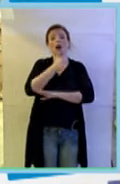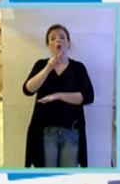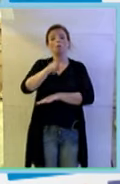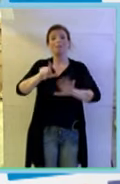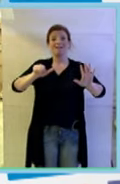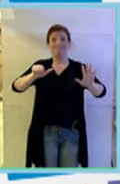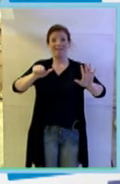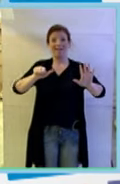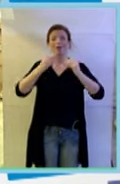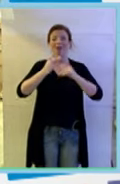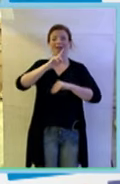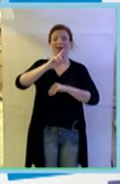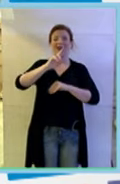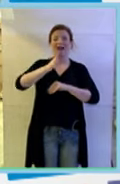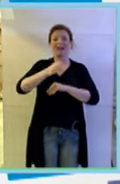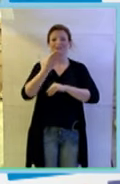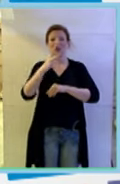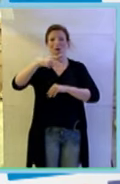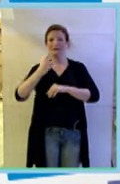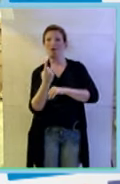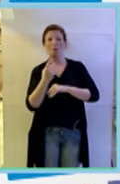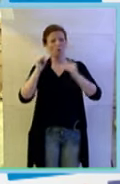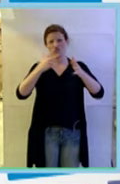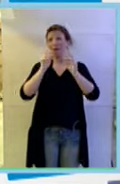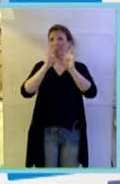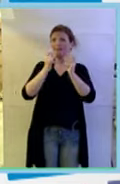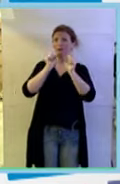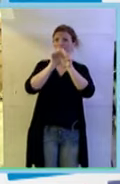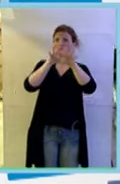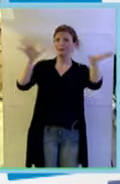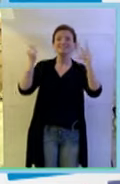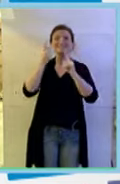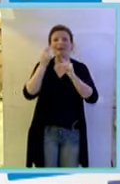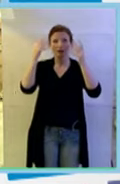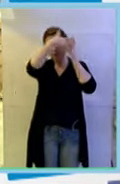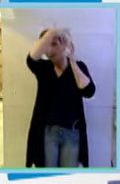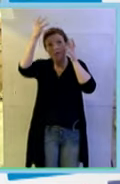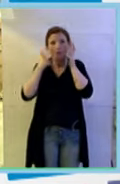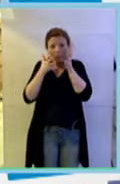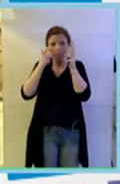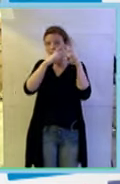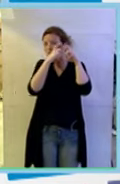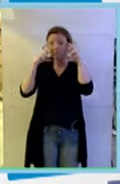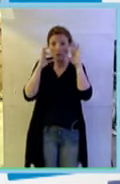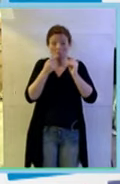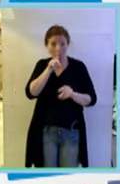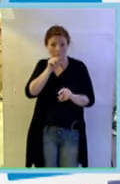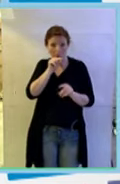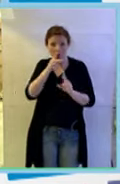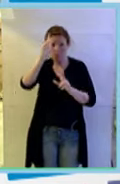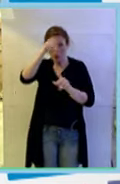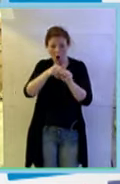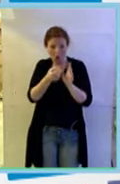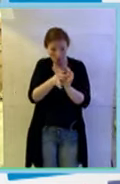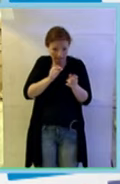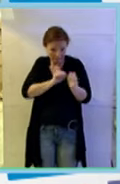'influenza aviaria H5N1 era su tutte le televisioni e si vedevano questi con lo scafandro che non si avvicinavano a un pollo neanche con